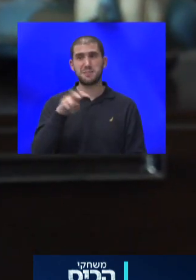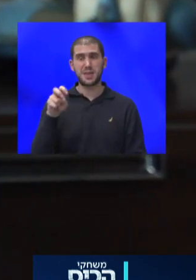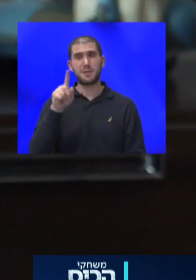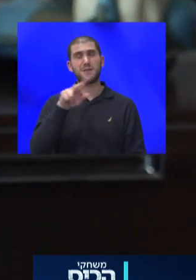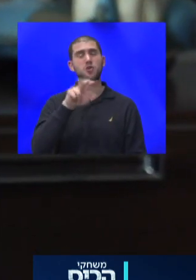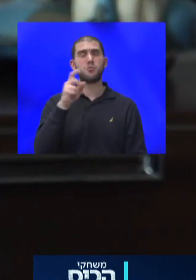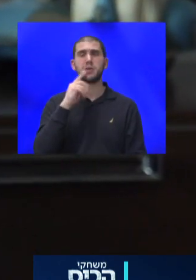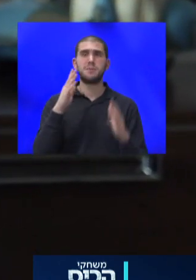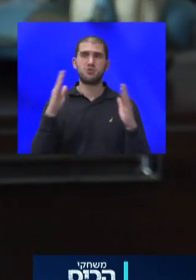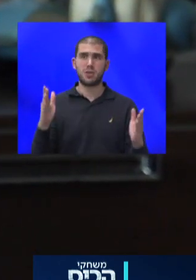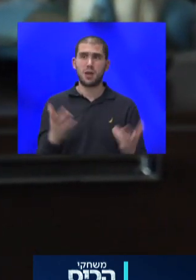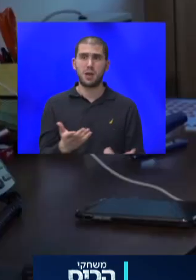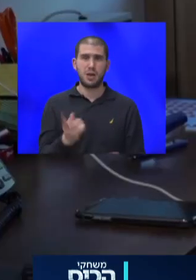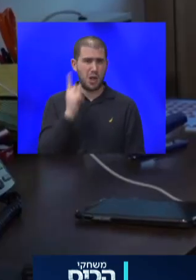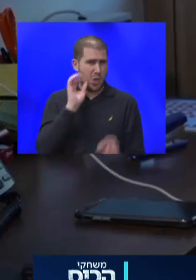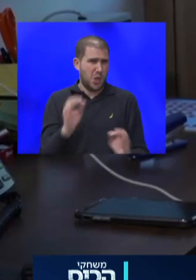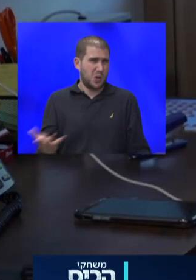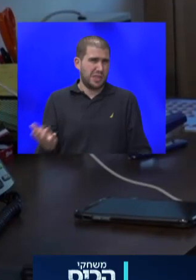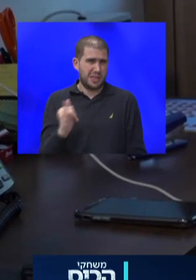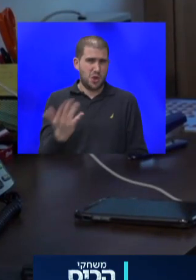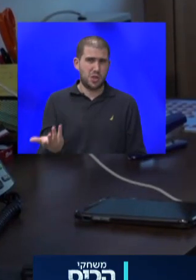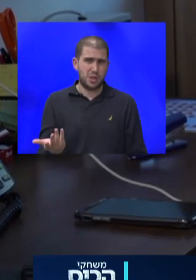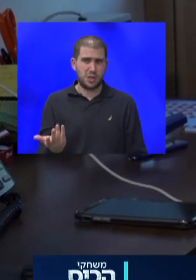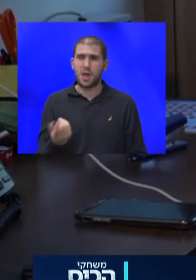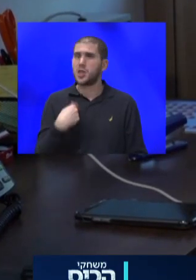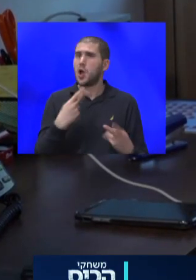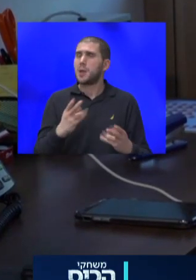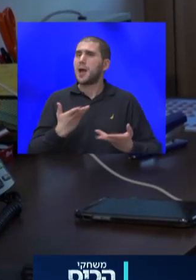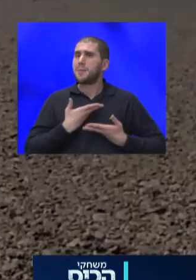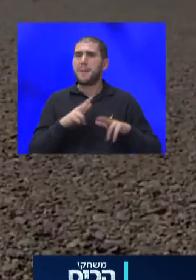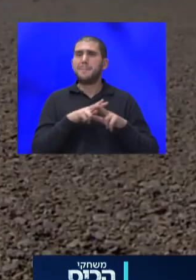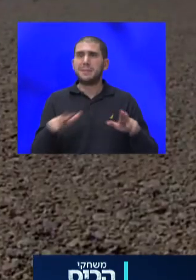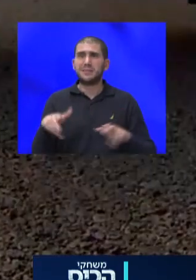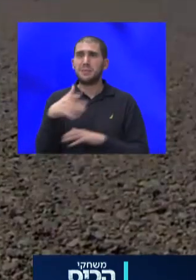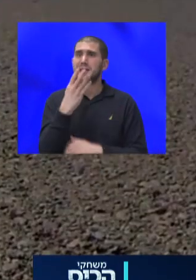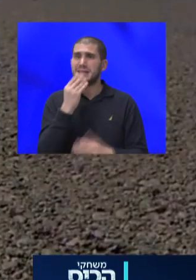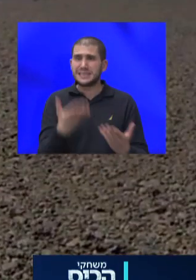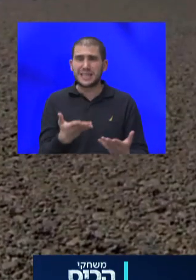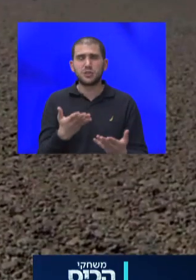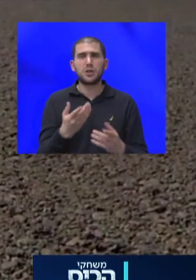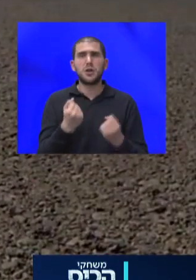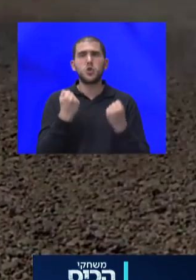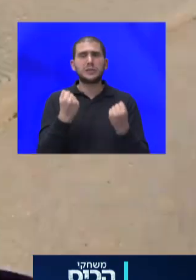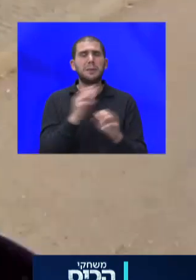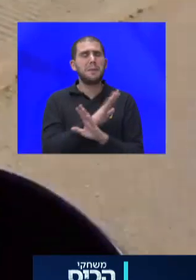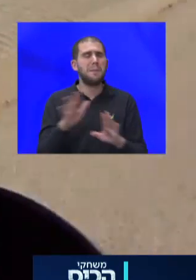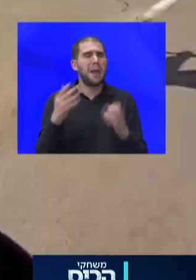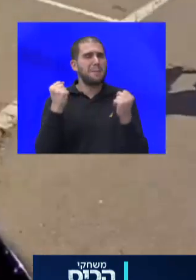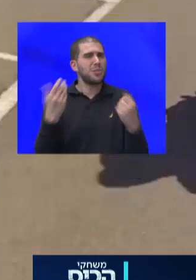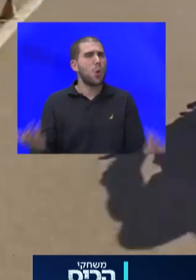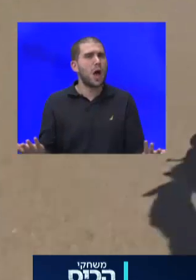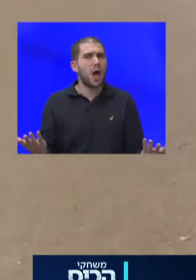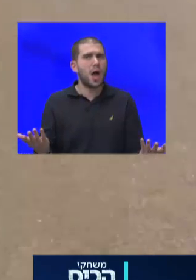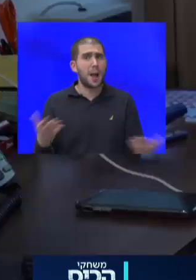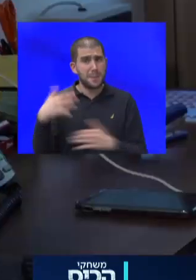לשנה. לא הגיוני, נכון? אנחנו לא יכולים לקבל מצב במדינת ישראל שנוסעים בלי ביטוח. המדינה יודעת